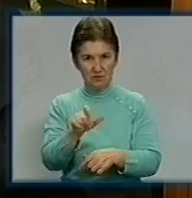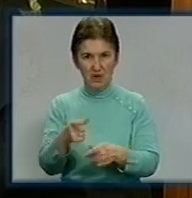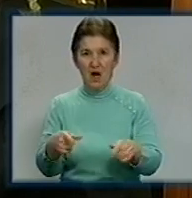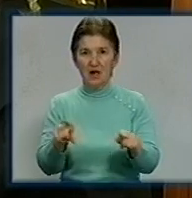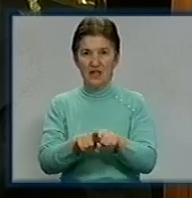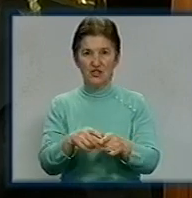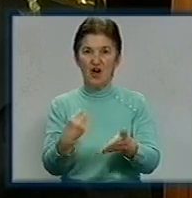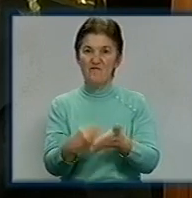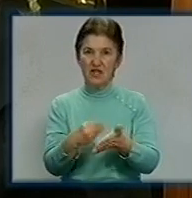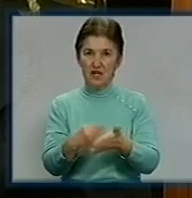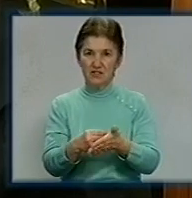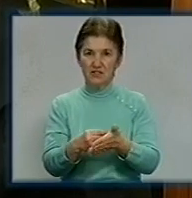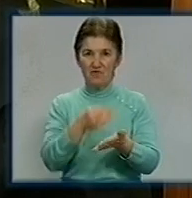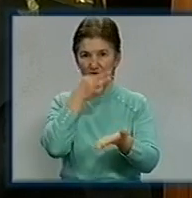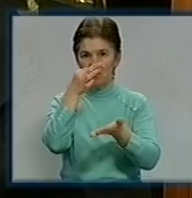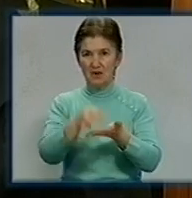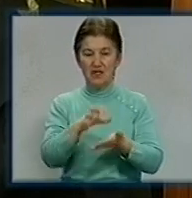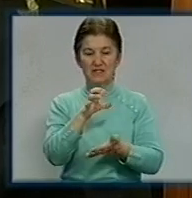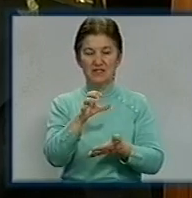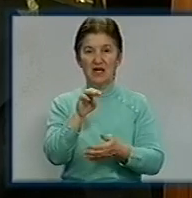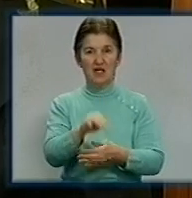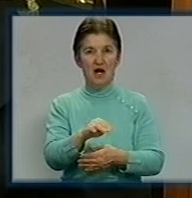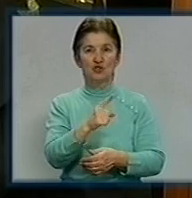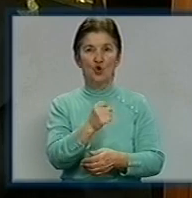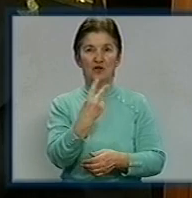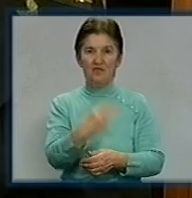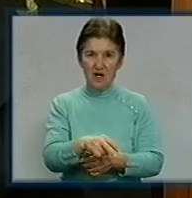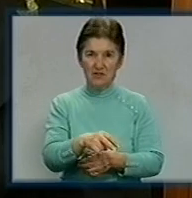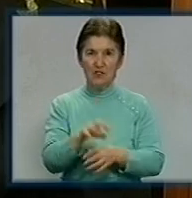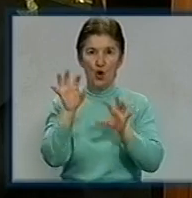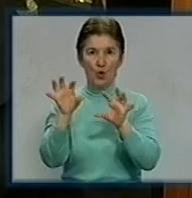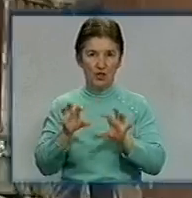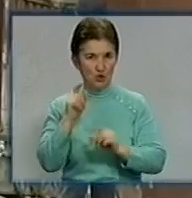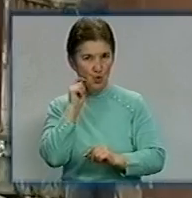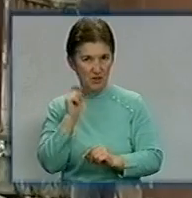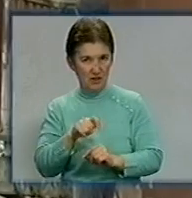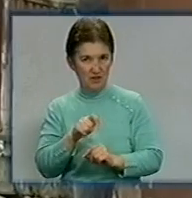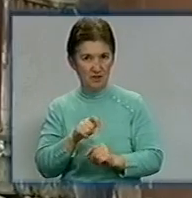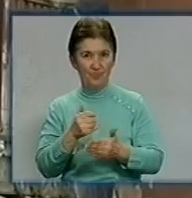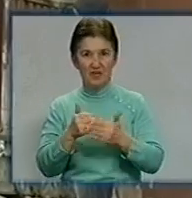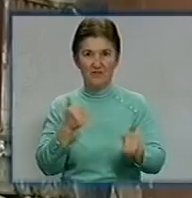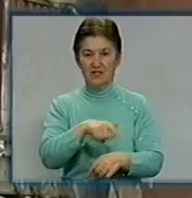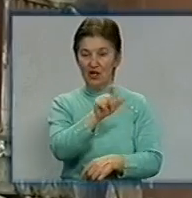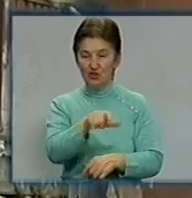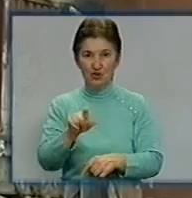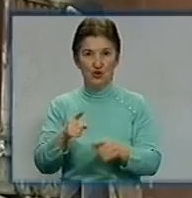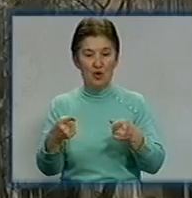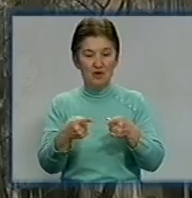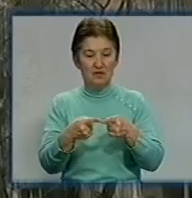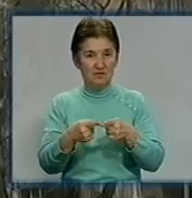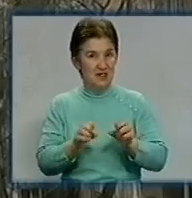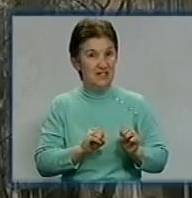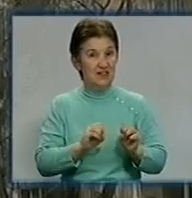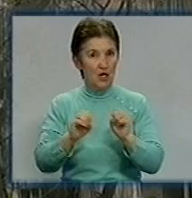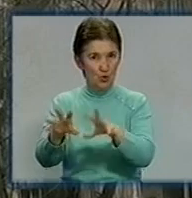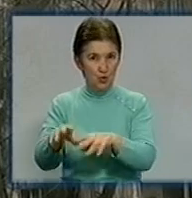відповідальність передбачена статтєю 121 податкового кодексу України. Від жителів Кировоградщини, які здають своє житло в оренду,